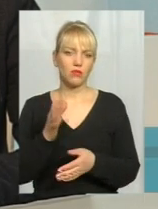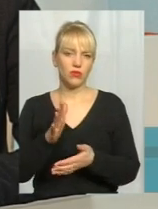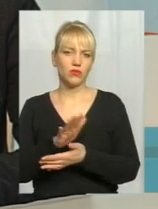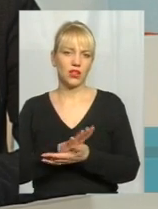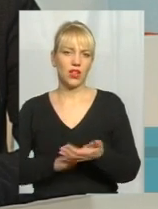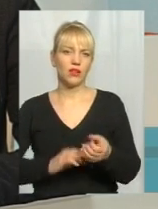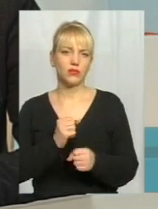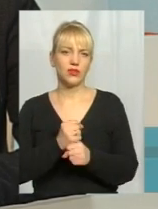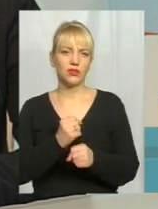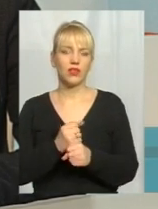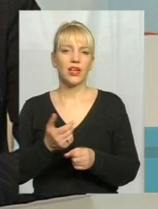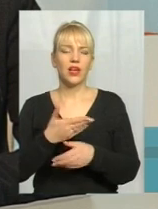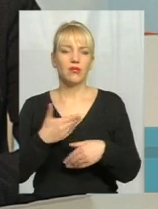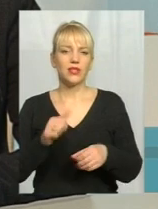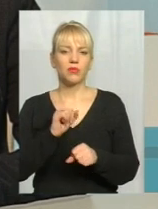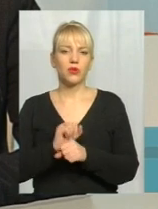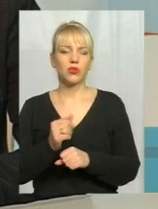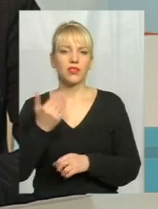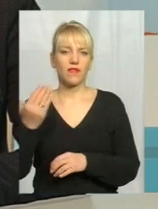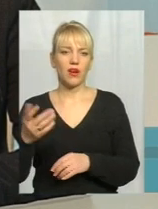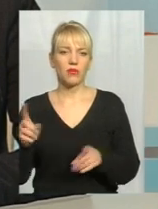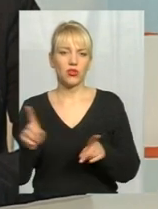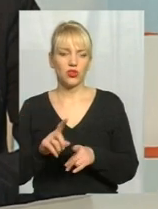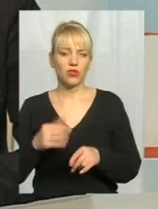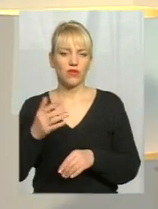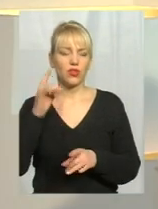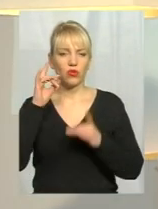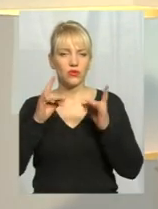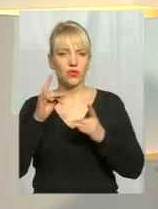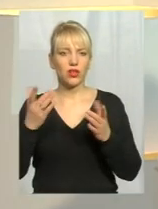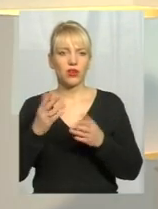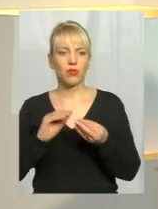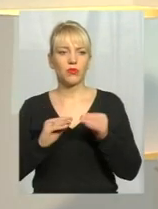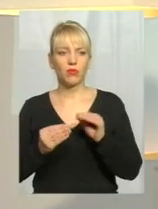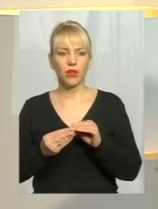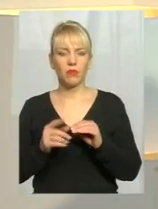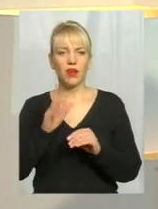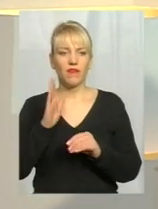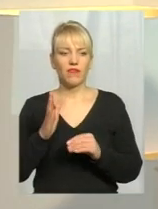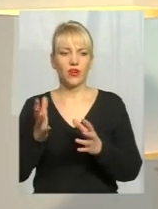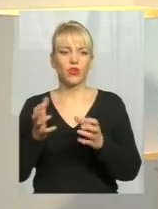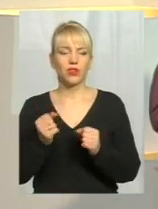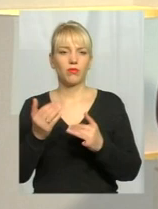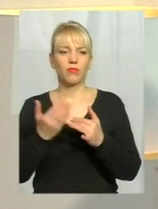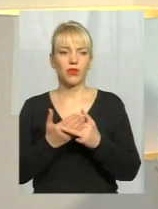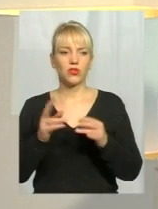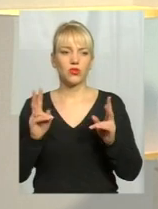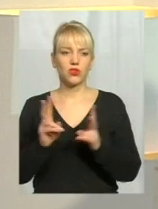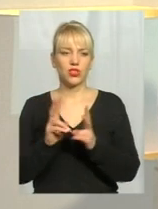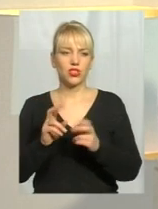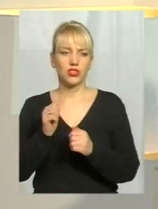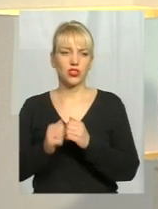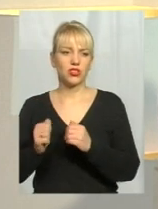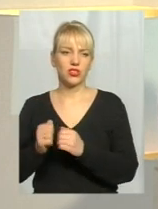Володимира, ми з вами зупинилися на тому, що ви озвучували, з якими проблемами в отриманні пільг найчастіше зустрічаються?